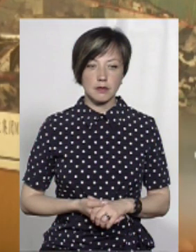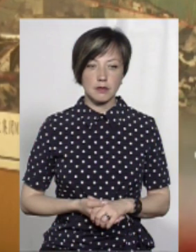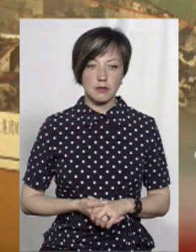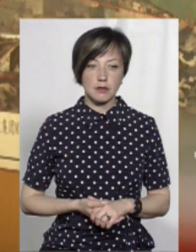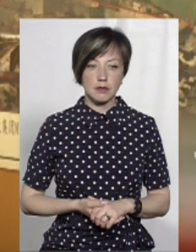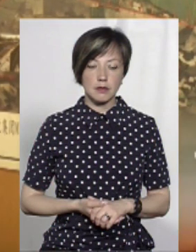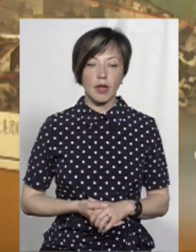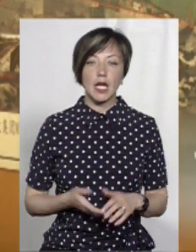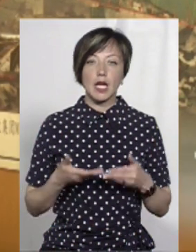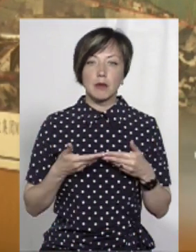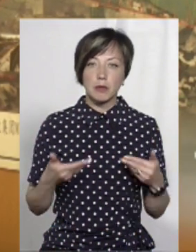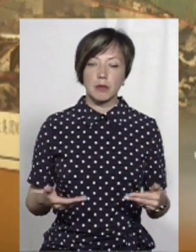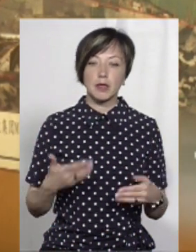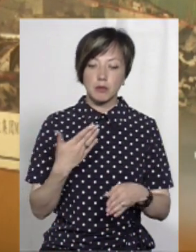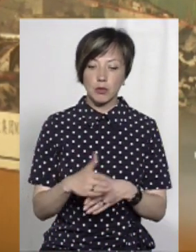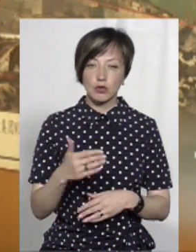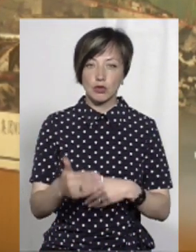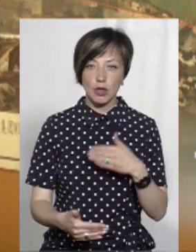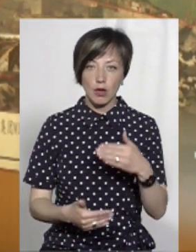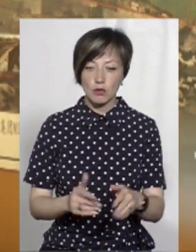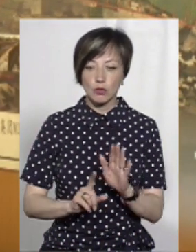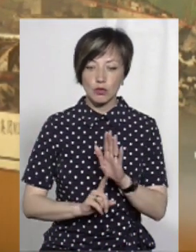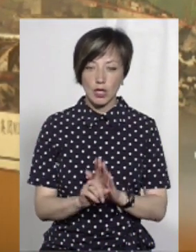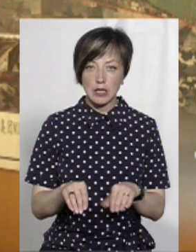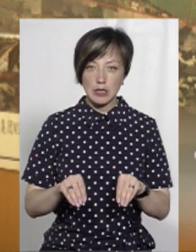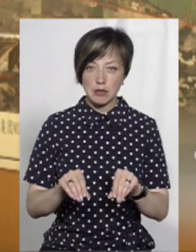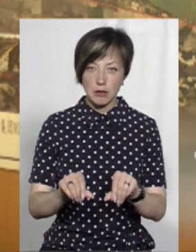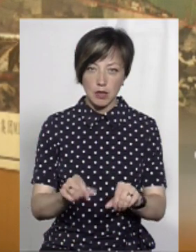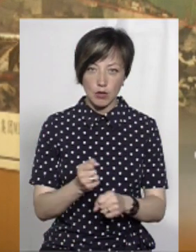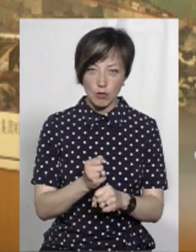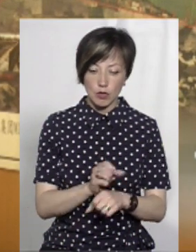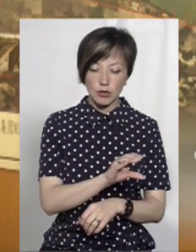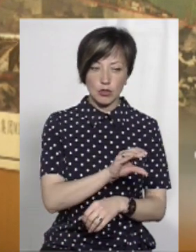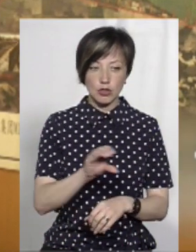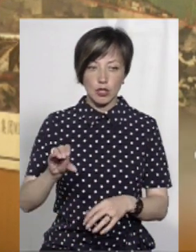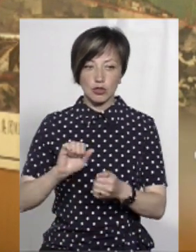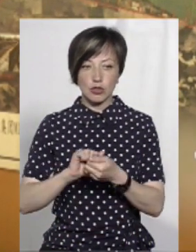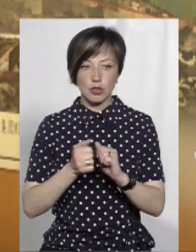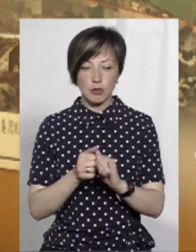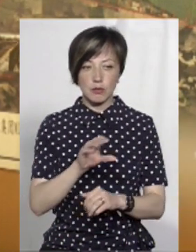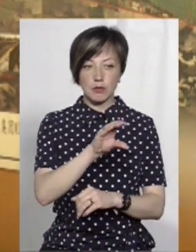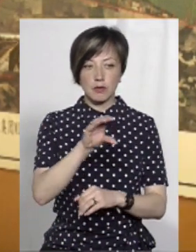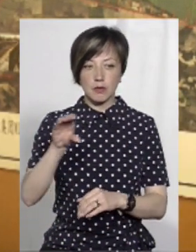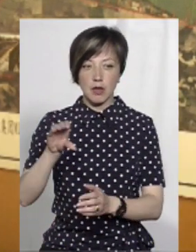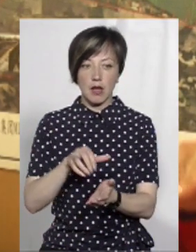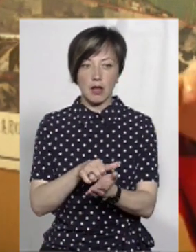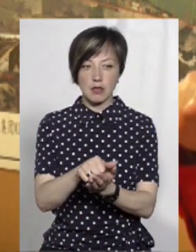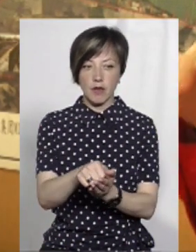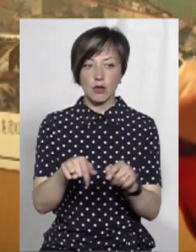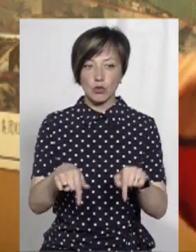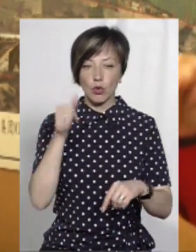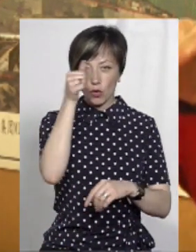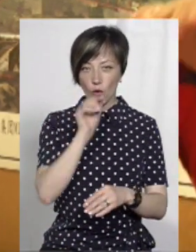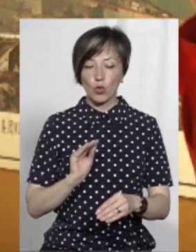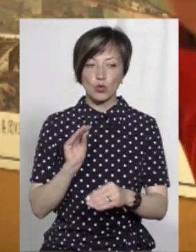Ми пошагово робимо. Спочатку земляні роботи, після того вкладаємо шар з щебеню. І вже після того вкладаємо асфальт. Цього року ми